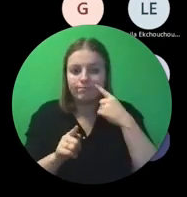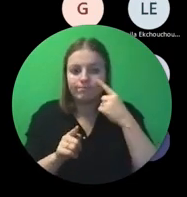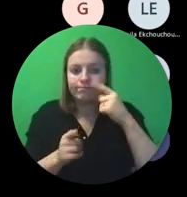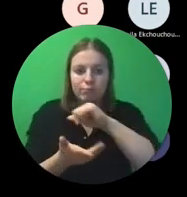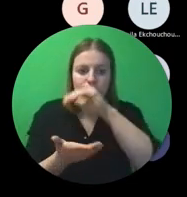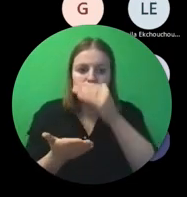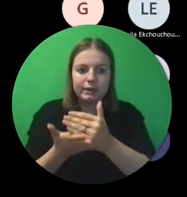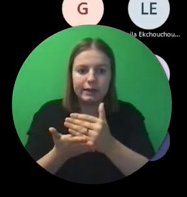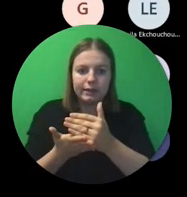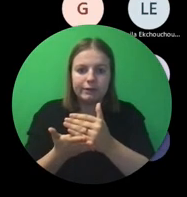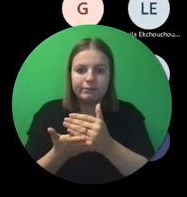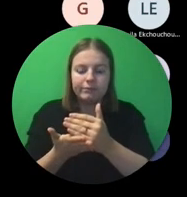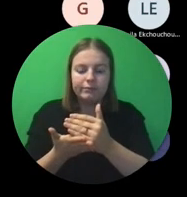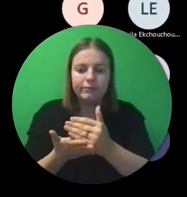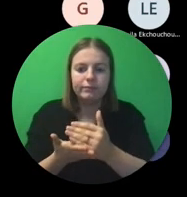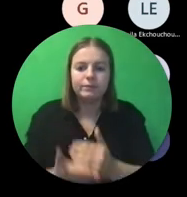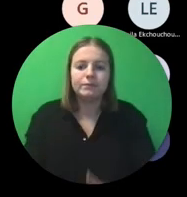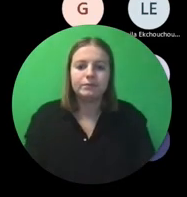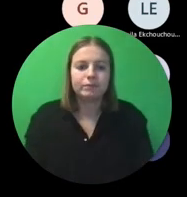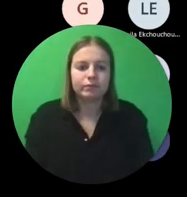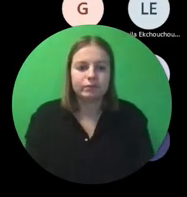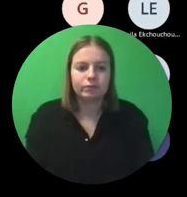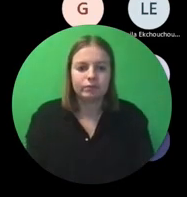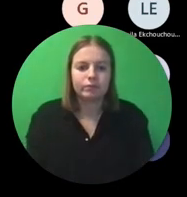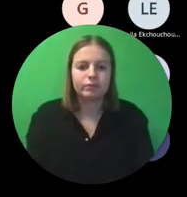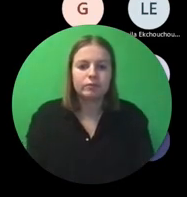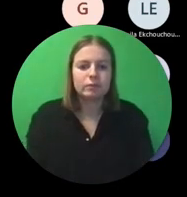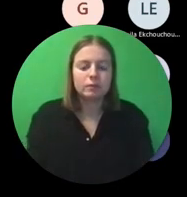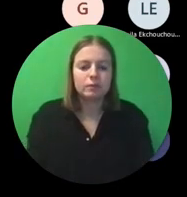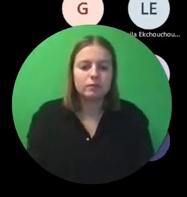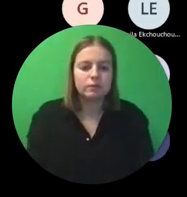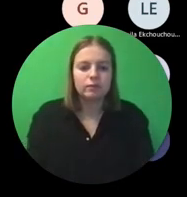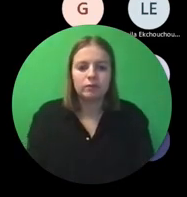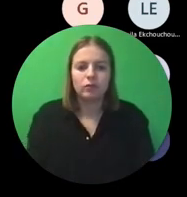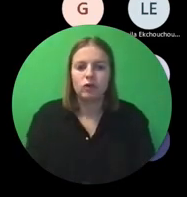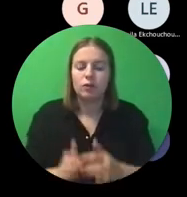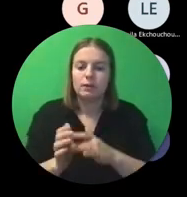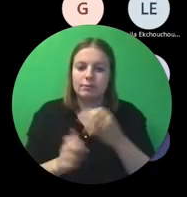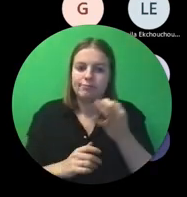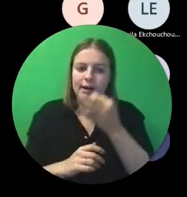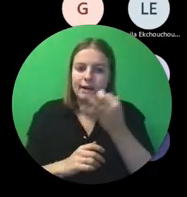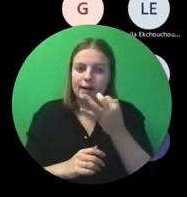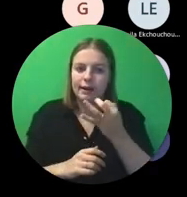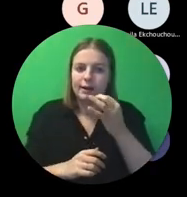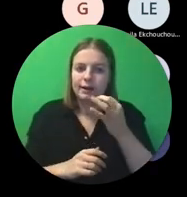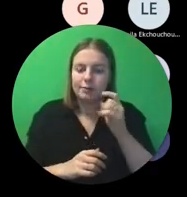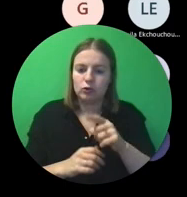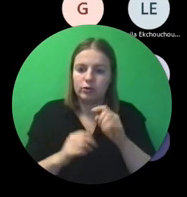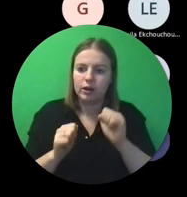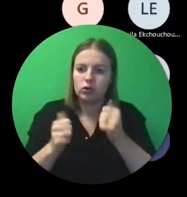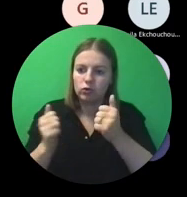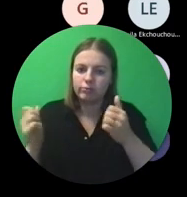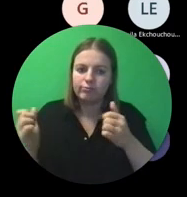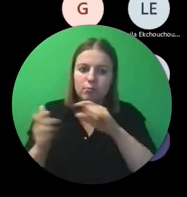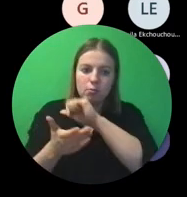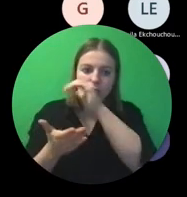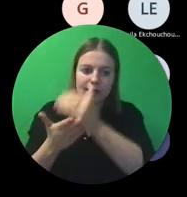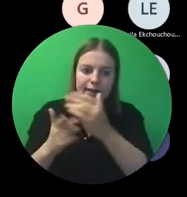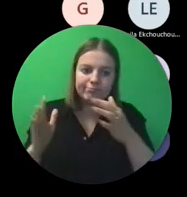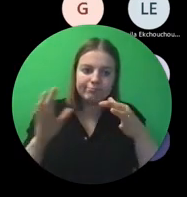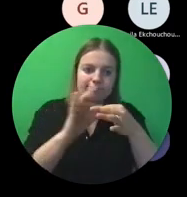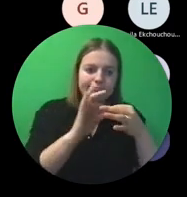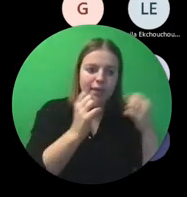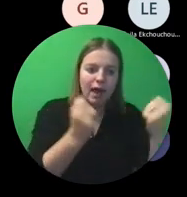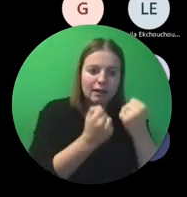want dat is toch wel belangrijk, dat dat goed gekoppeld wordt aan de activiteiten. Je gaat